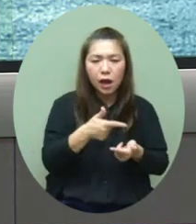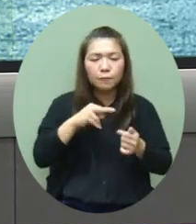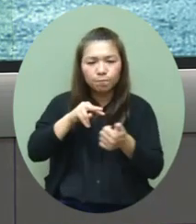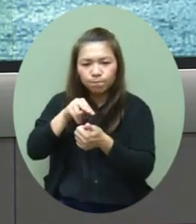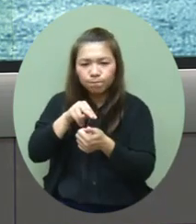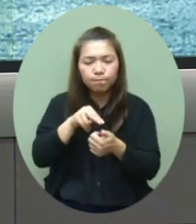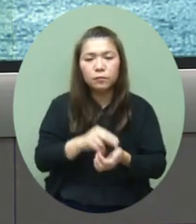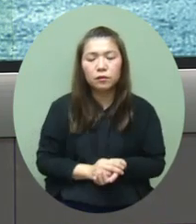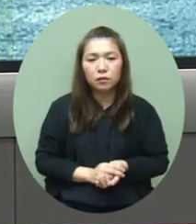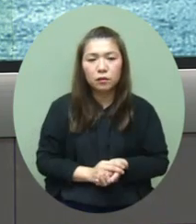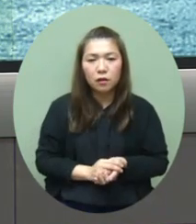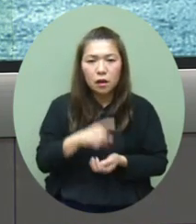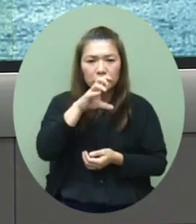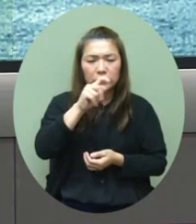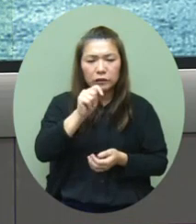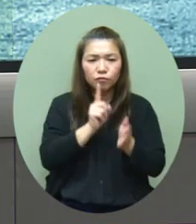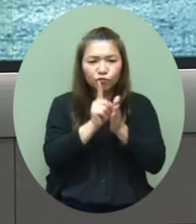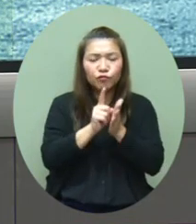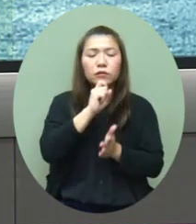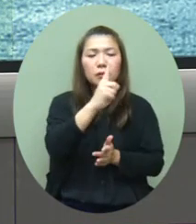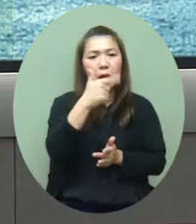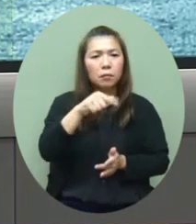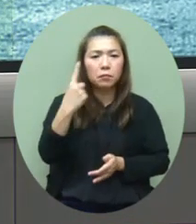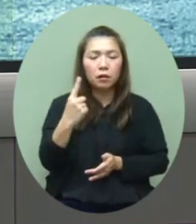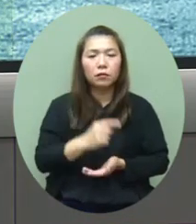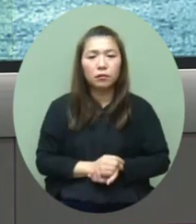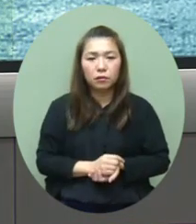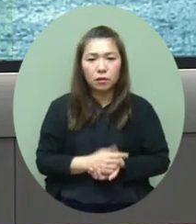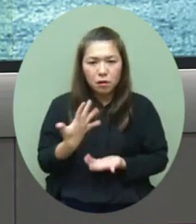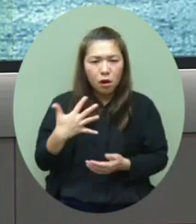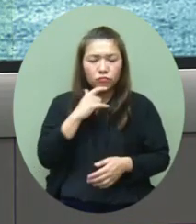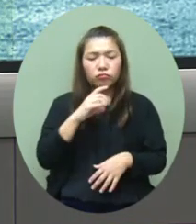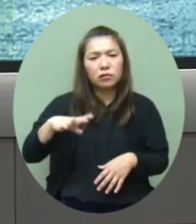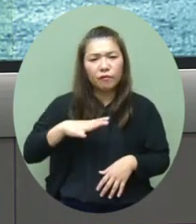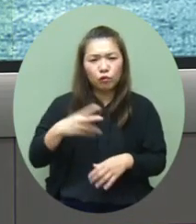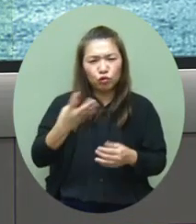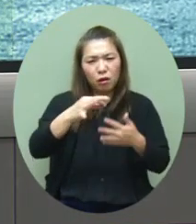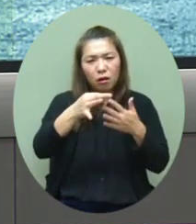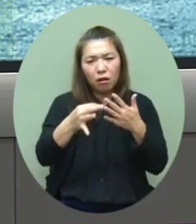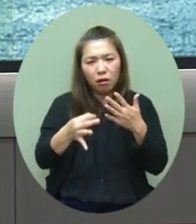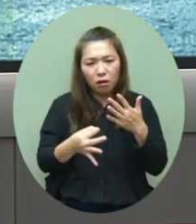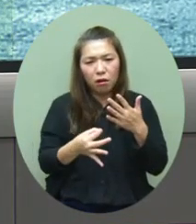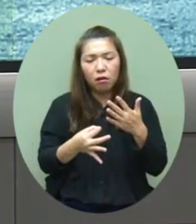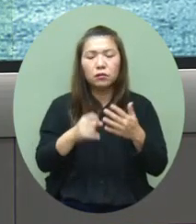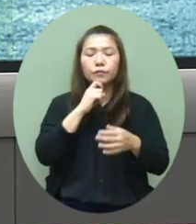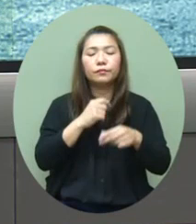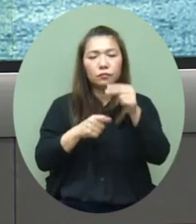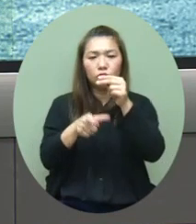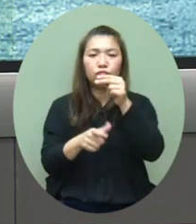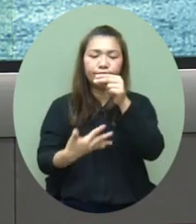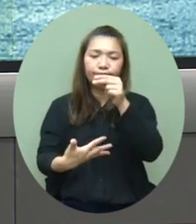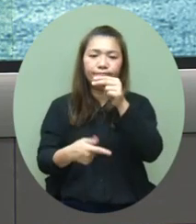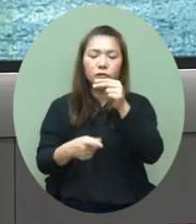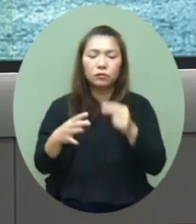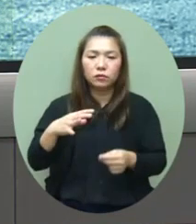疗她入院的CT值是18.1之后那个情况继续慢慢恶化在7月5号的